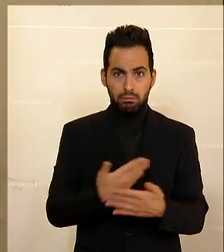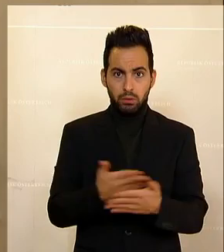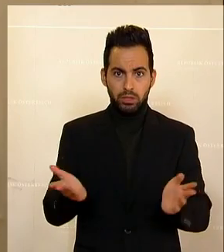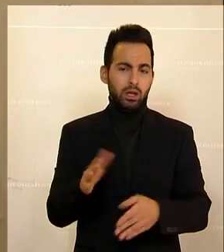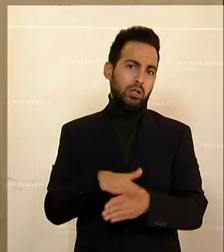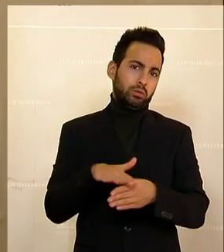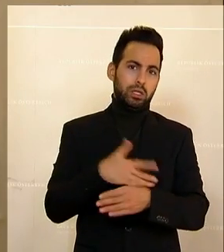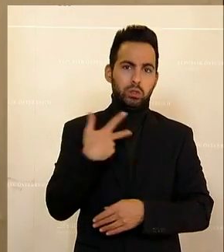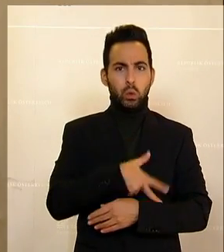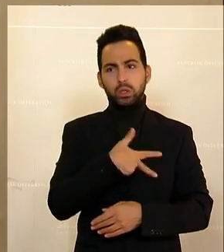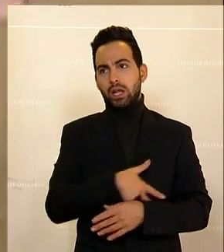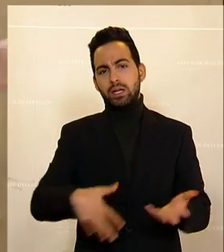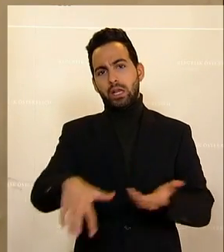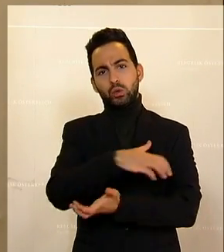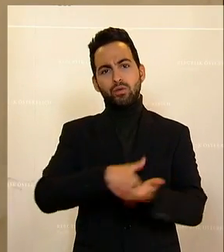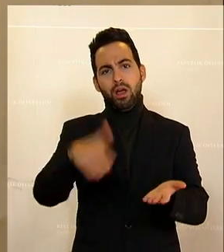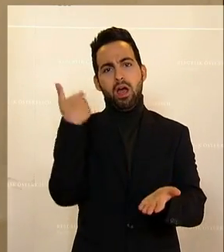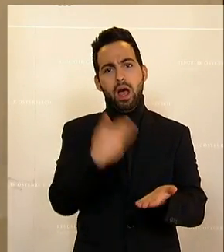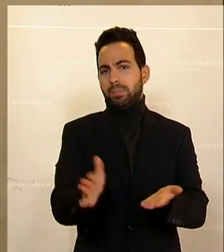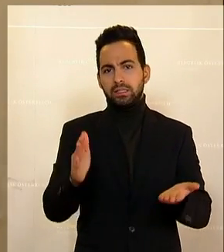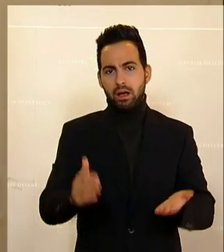es tut mir leid, soziale Katastrophe abgesagt.